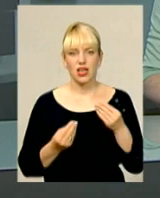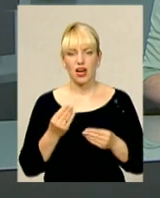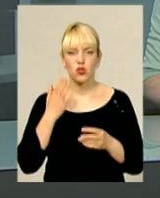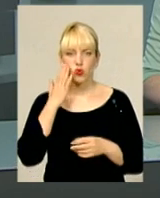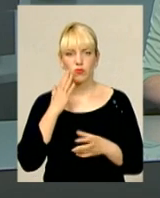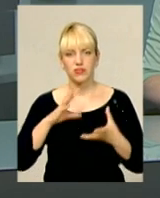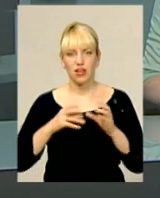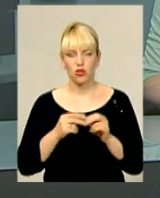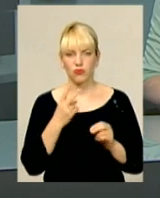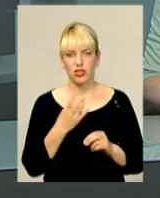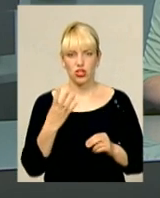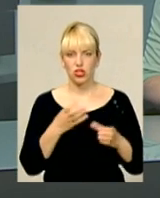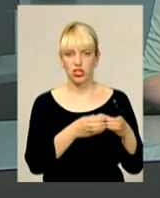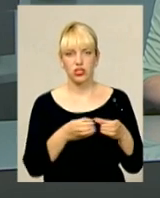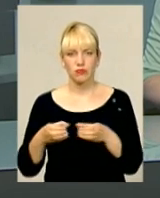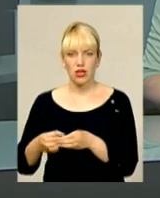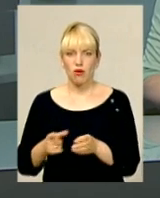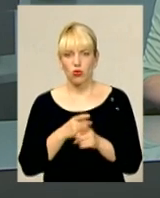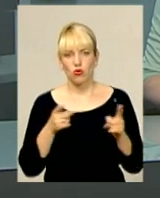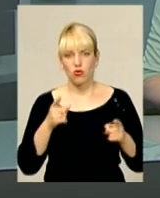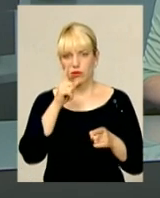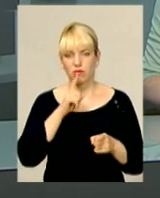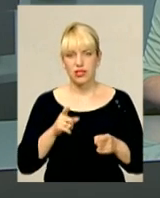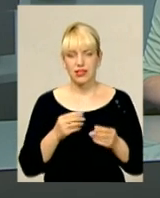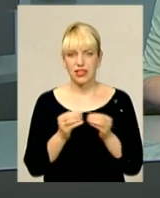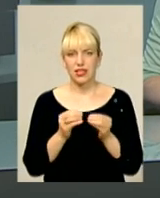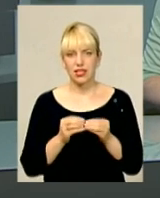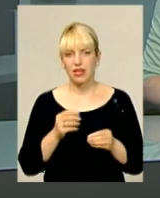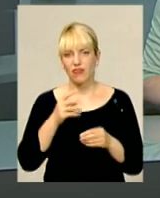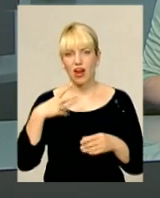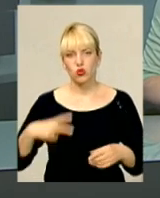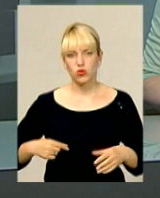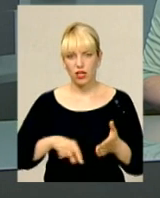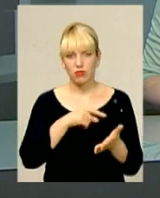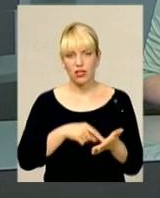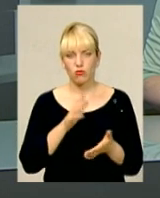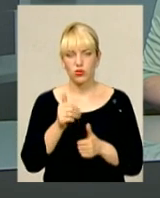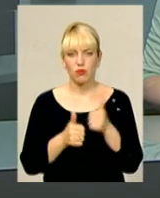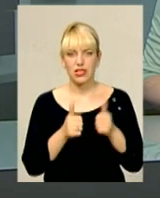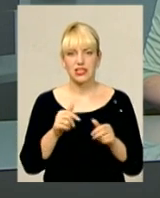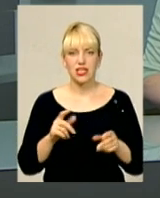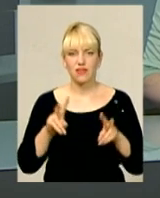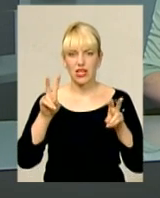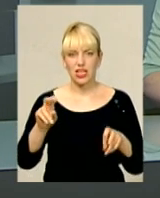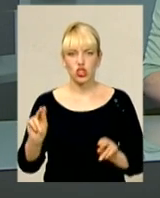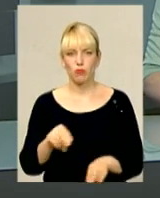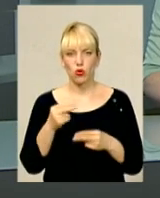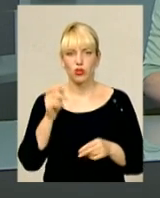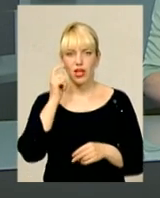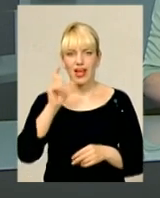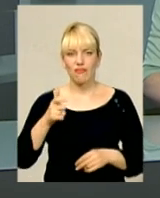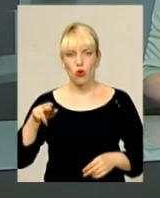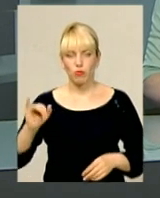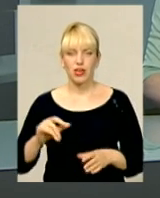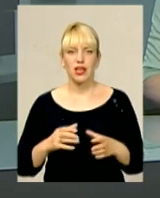Загалом 24 збірні впродовж місяця у 10 французьких містах змагатимуться за звання чемпіона Європи. Збірна